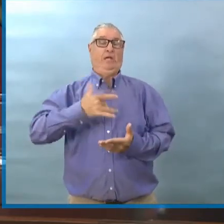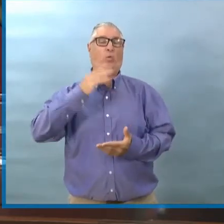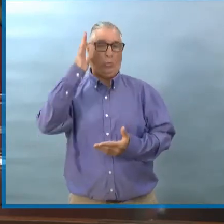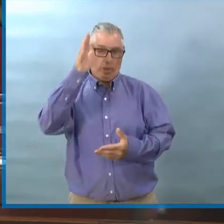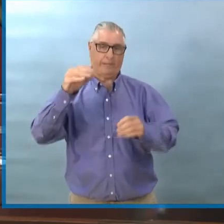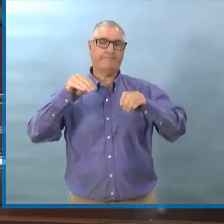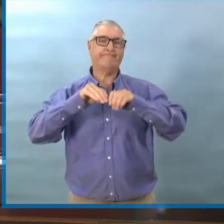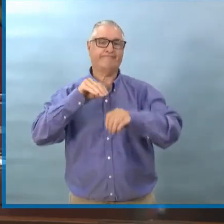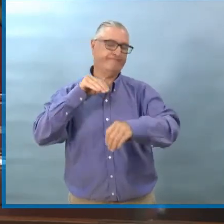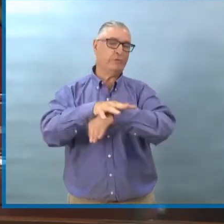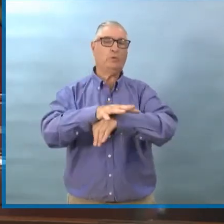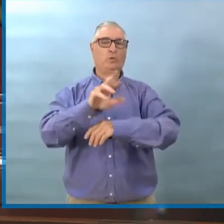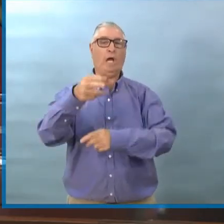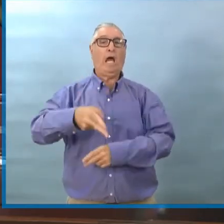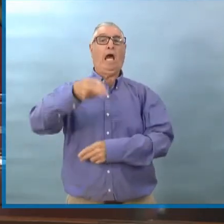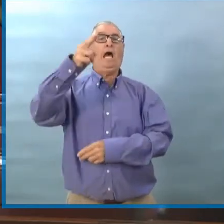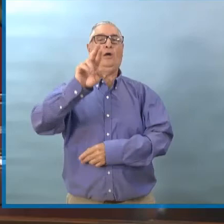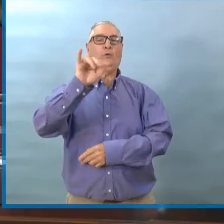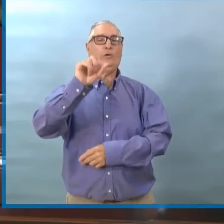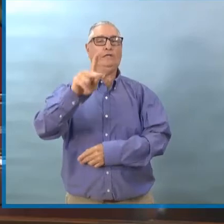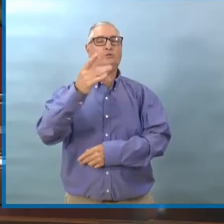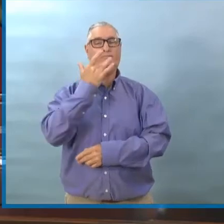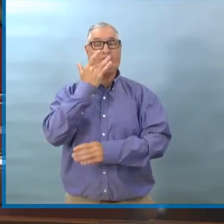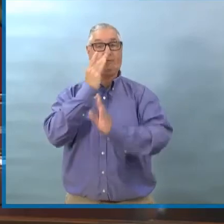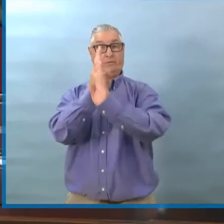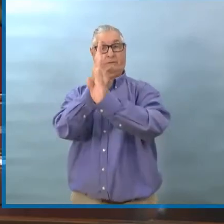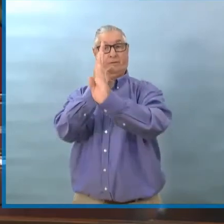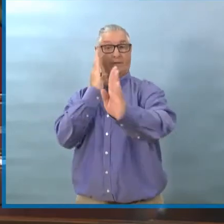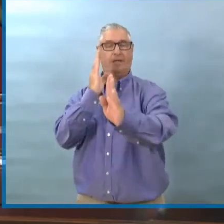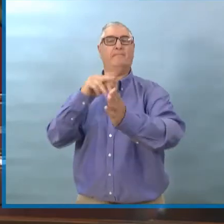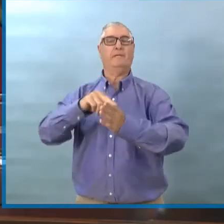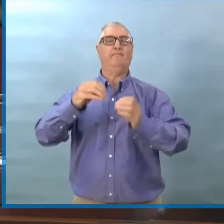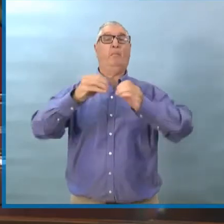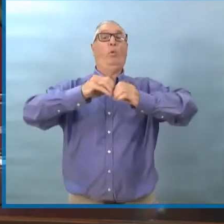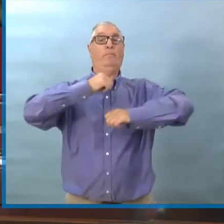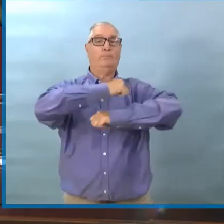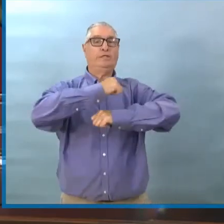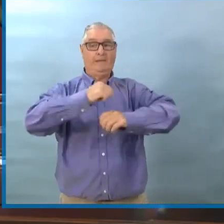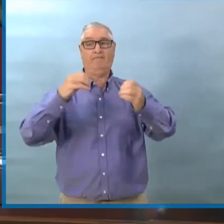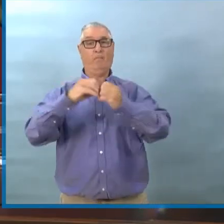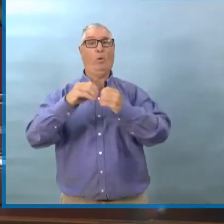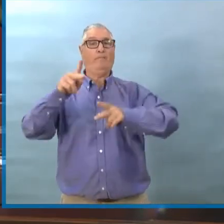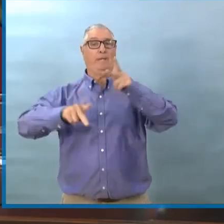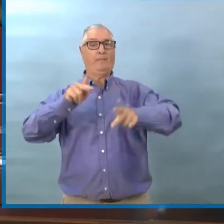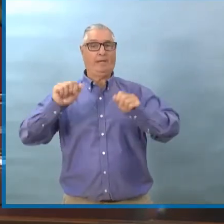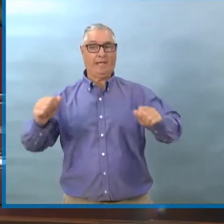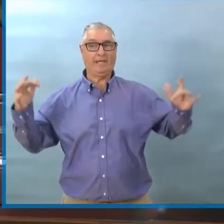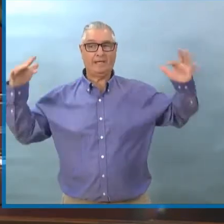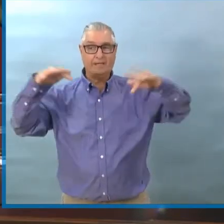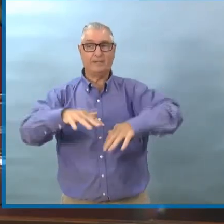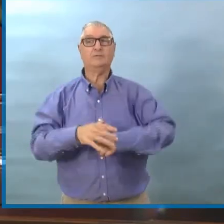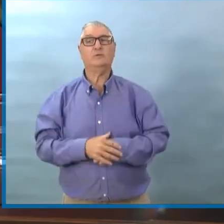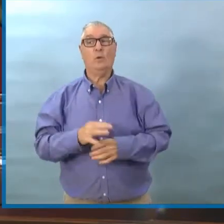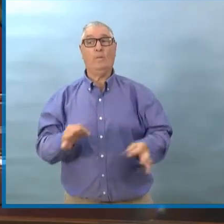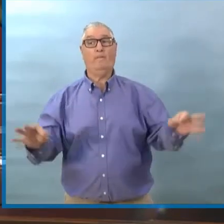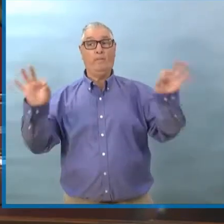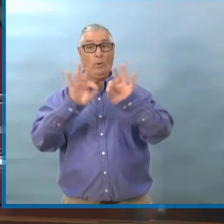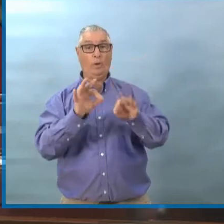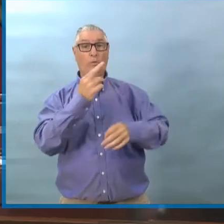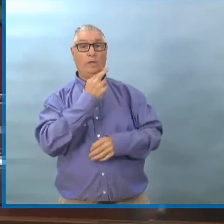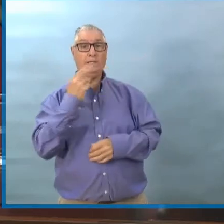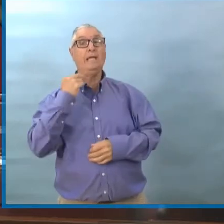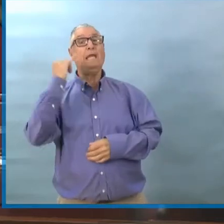qu'il y ait 2 mètres d'écart entre les tables afin de minimiser les risques. Ou, comme on a dit,